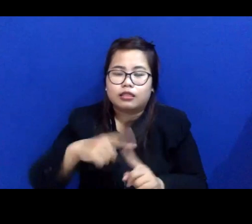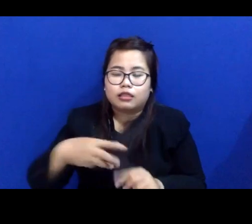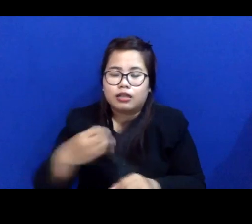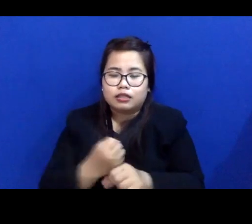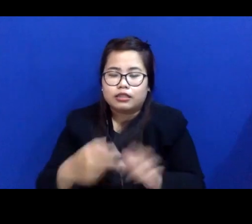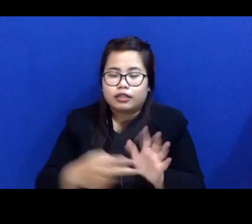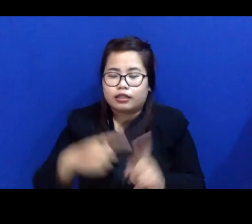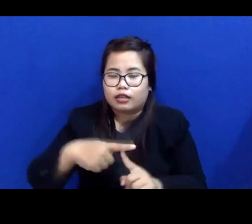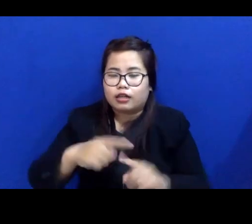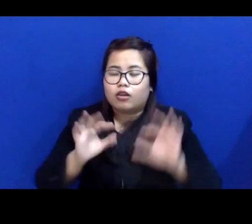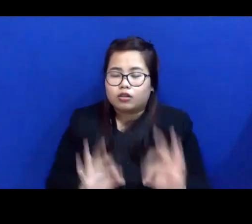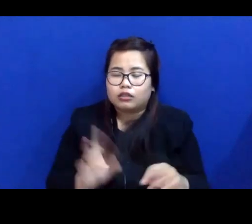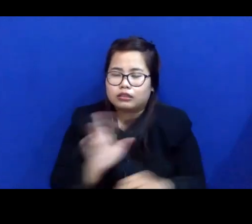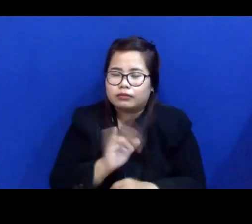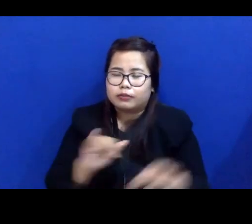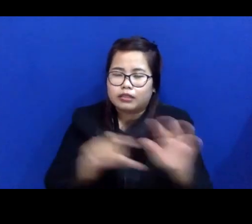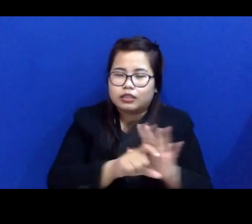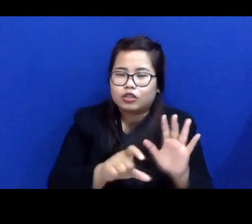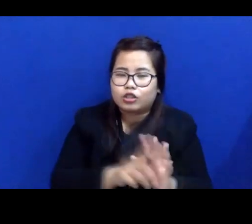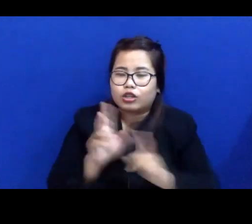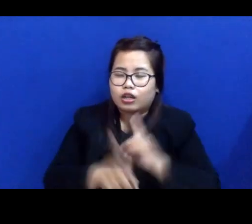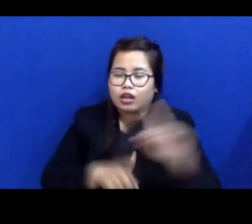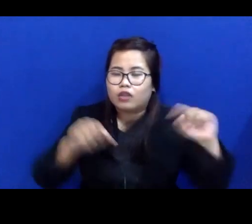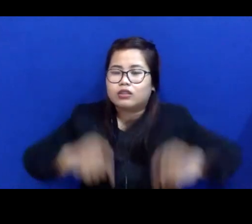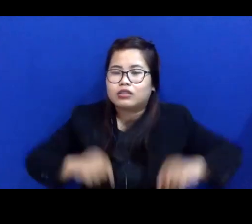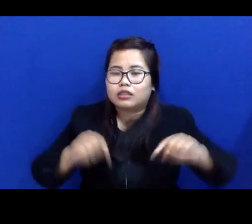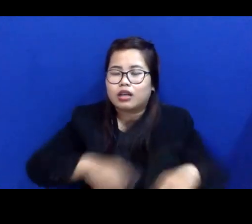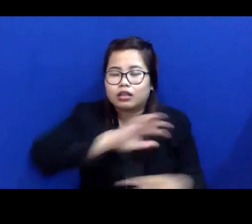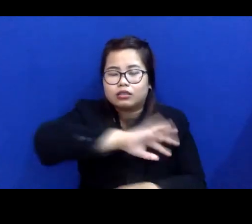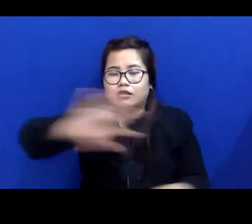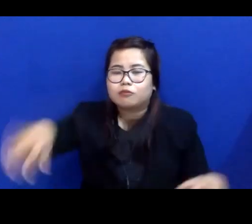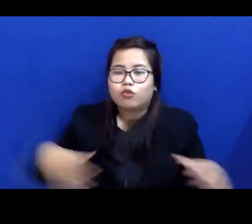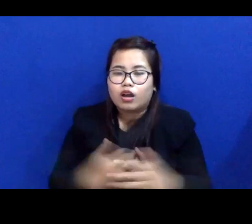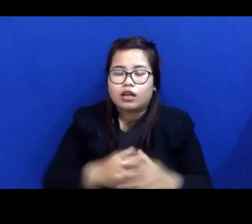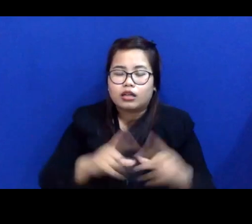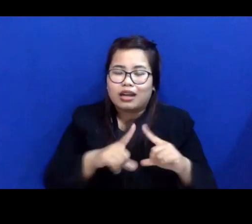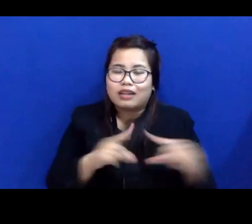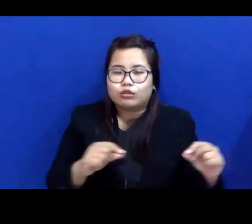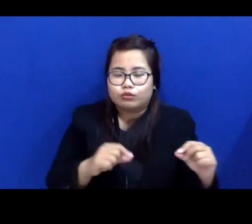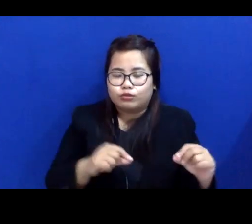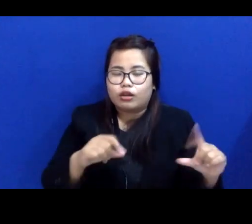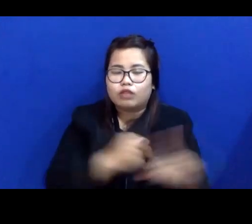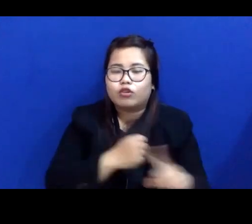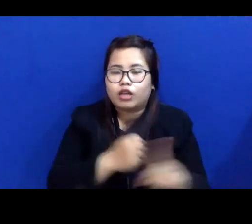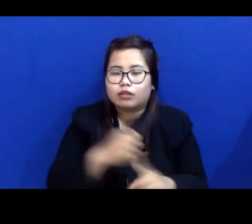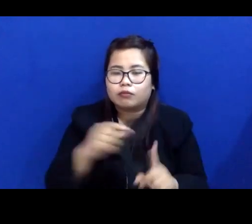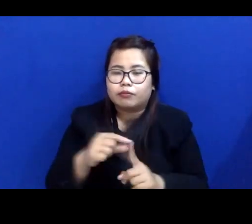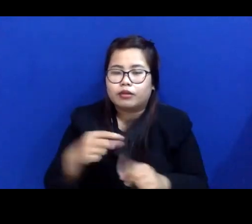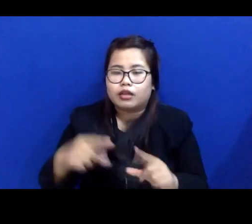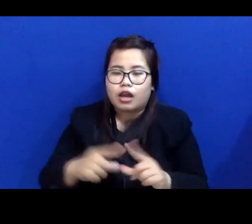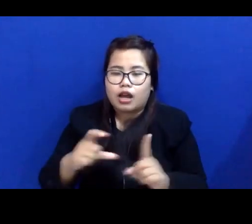Sebagai contoh, saat ini semua kartu advokat peradisay sudah